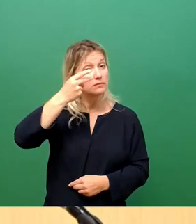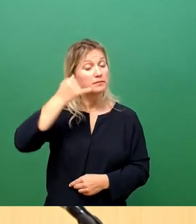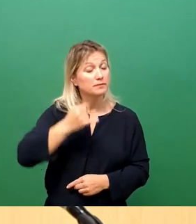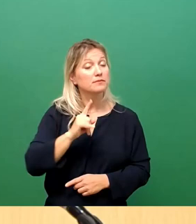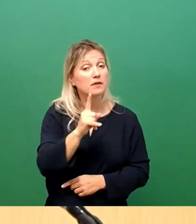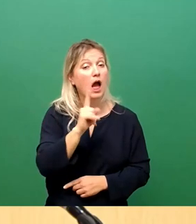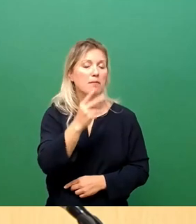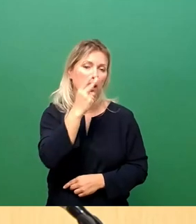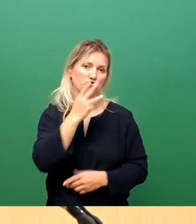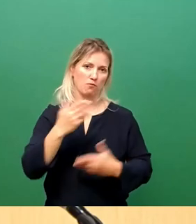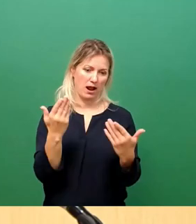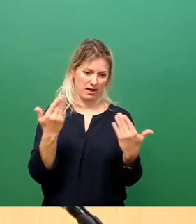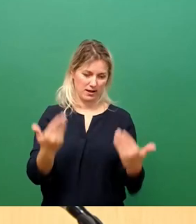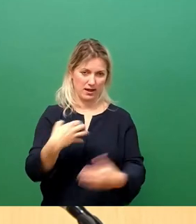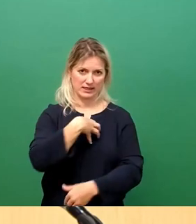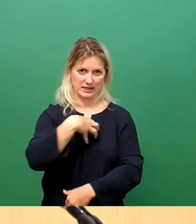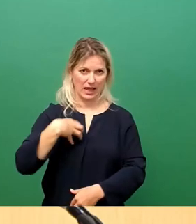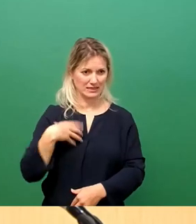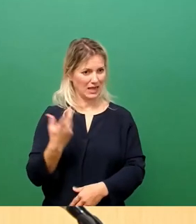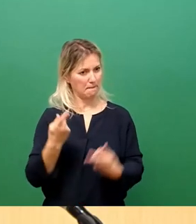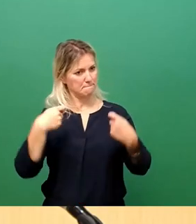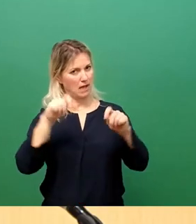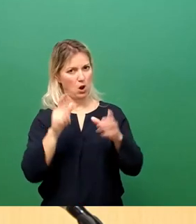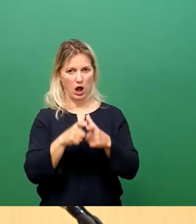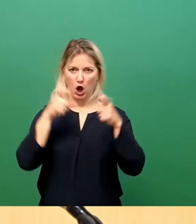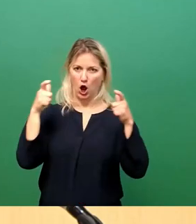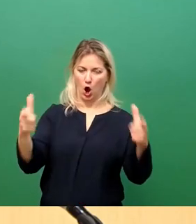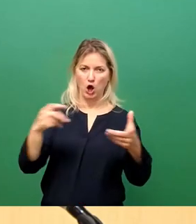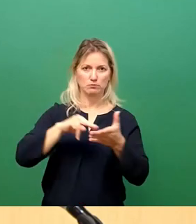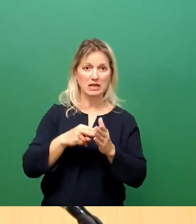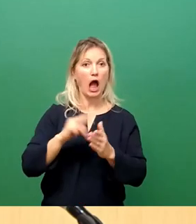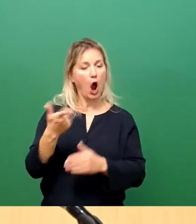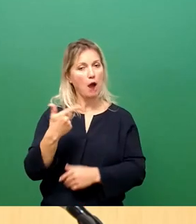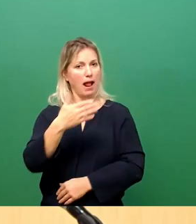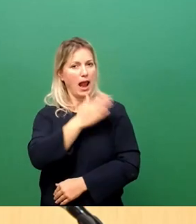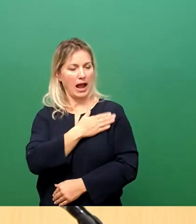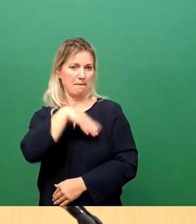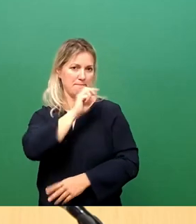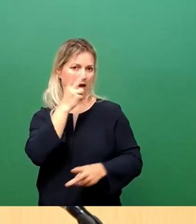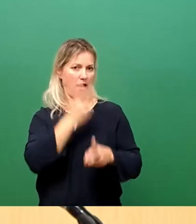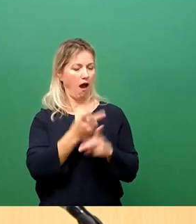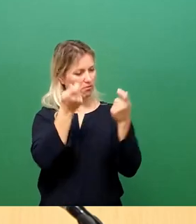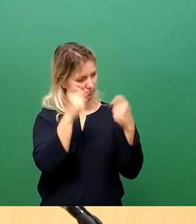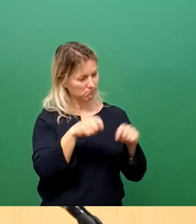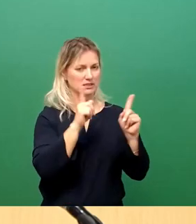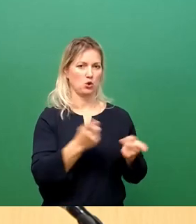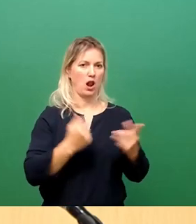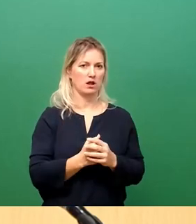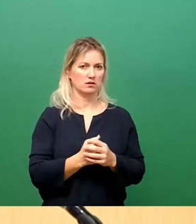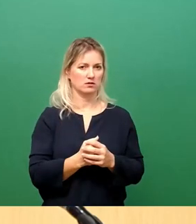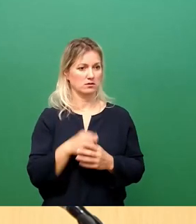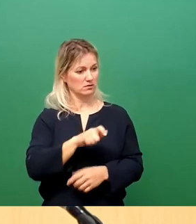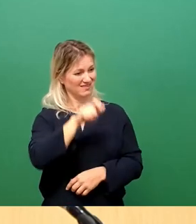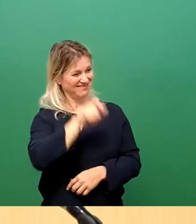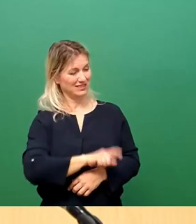dass hier in Dresden ein bauliches Großprojekt auch mal mit einer linken Mehrheit beschlossen wird. So, diese Person ging 2011